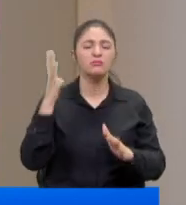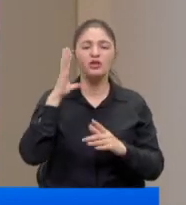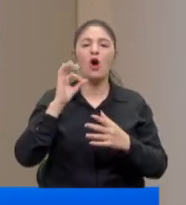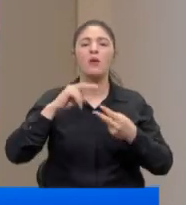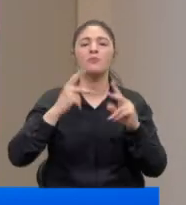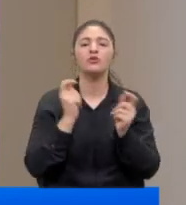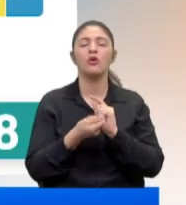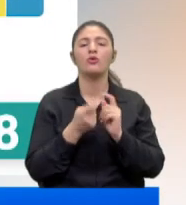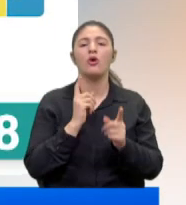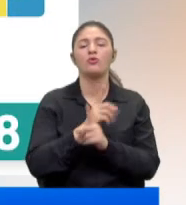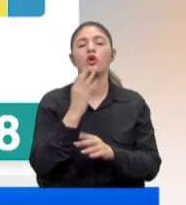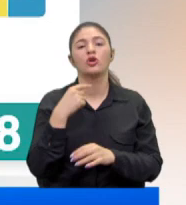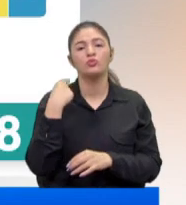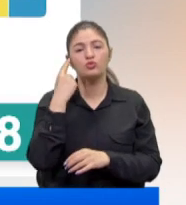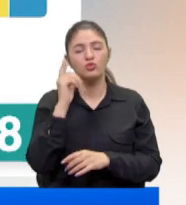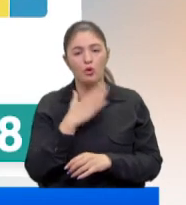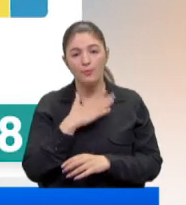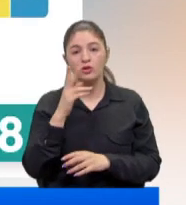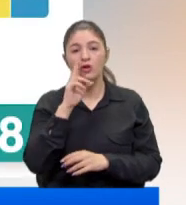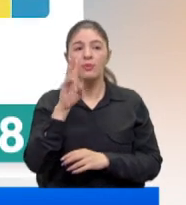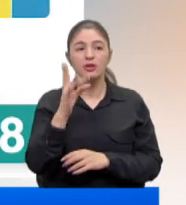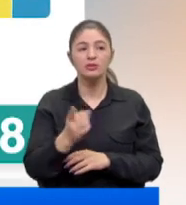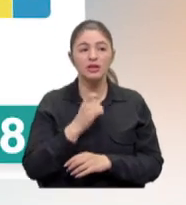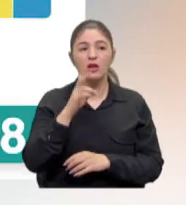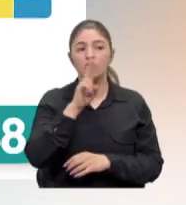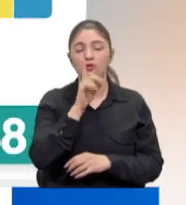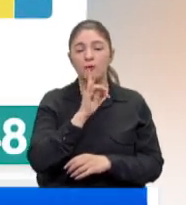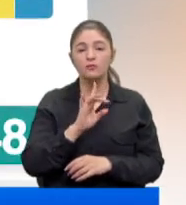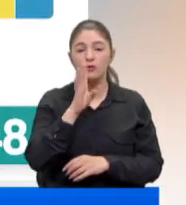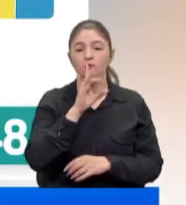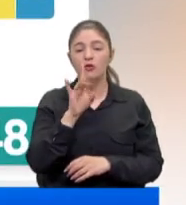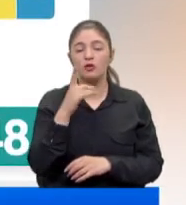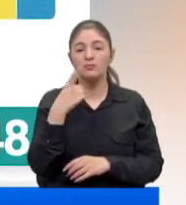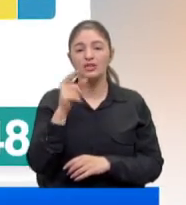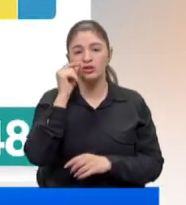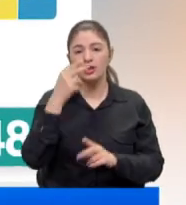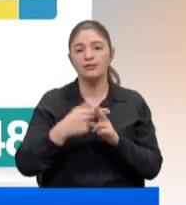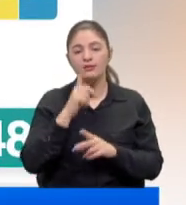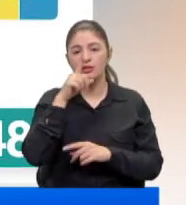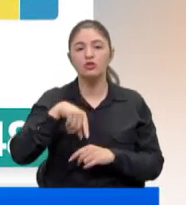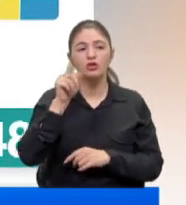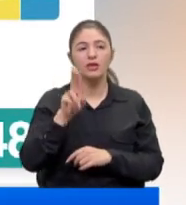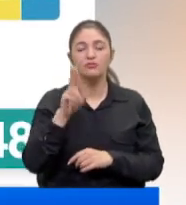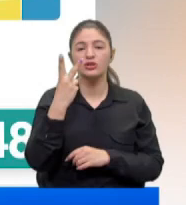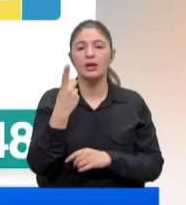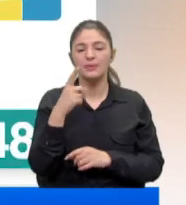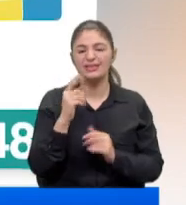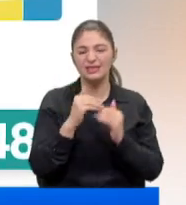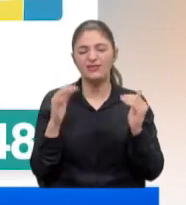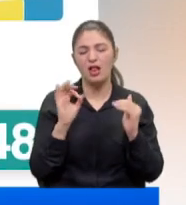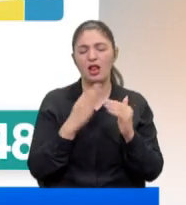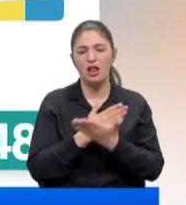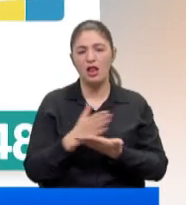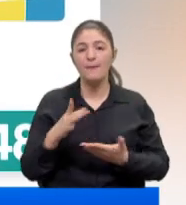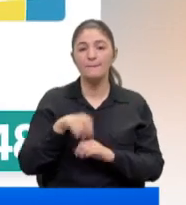karşıya kalacağımızı öngörüyor. Son 24 saatte 414.312 kişi test yaptırdı. Günlük vaka sayısı 72.000 seviyelerinde devam